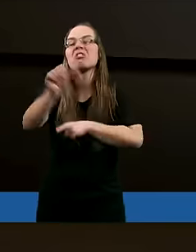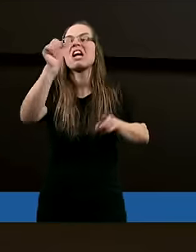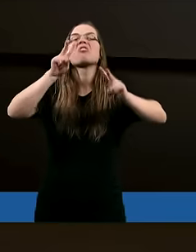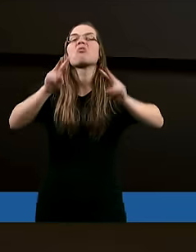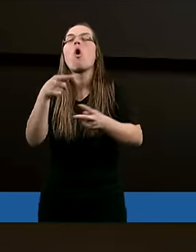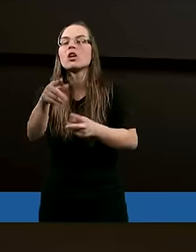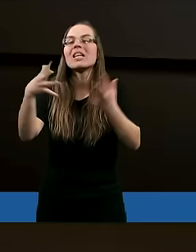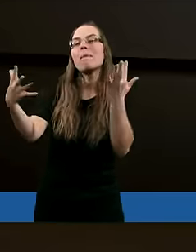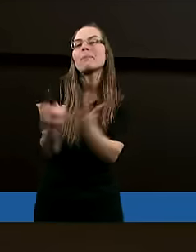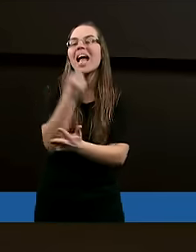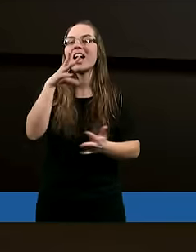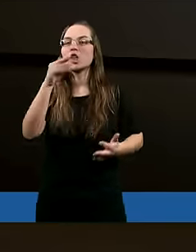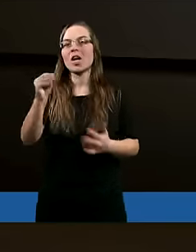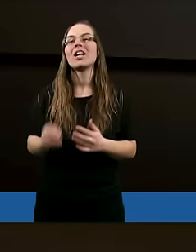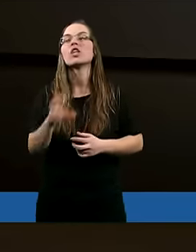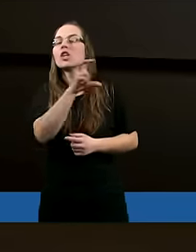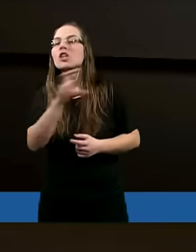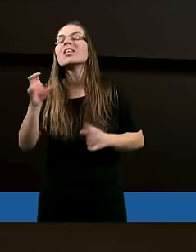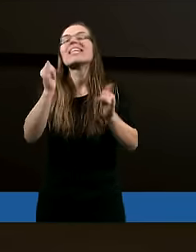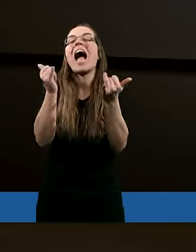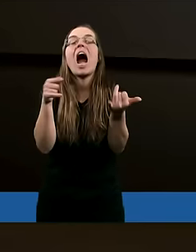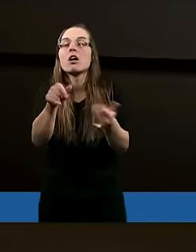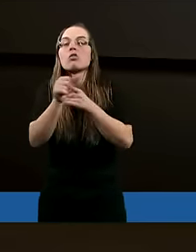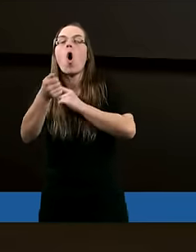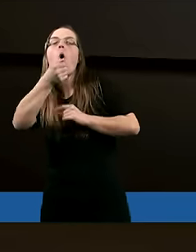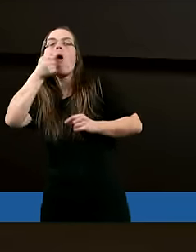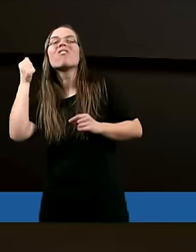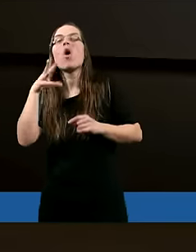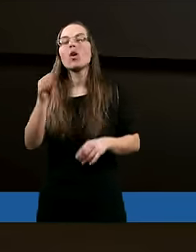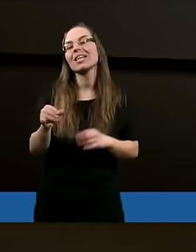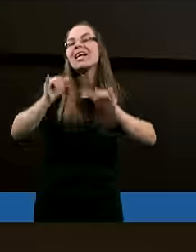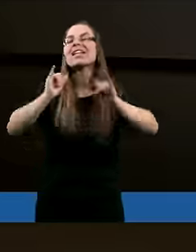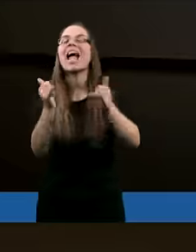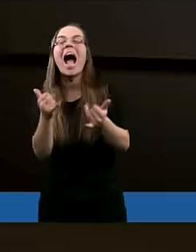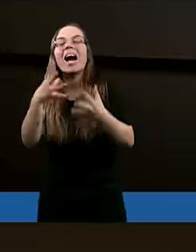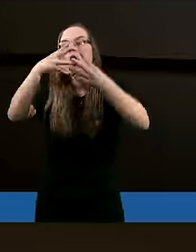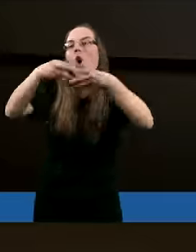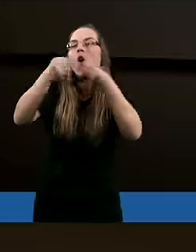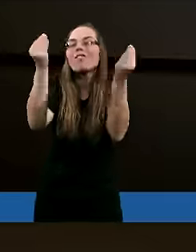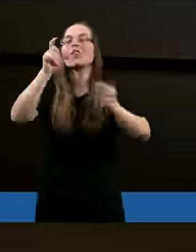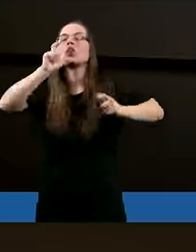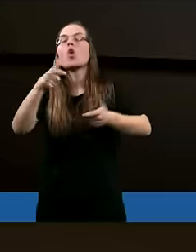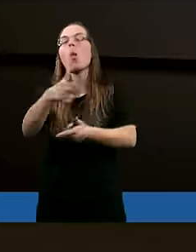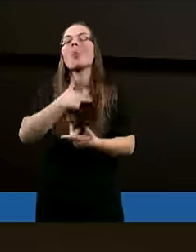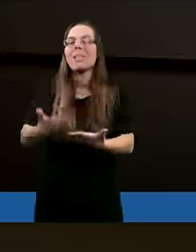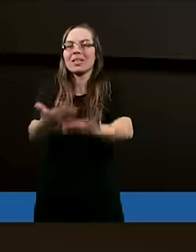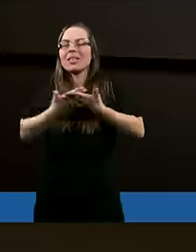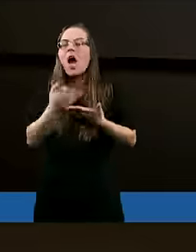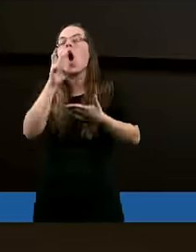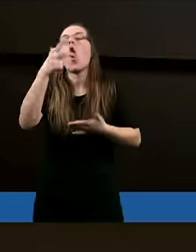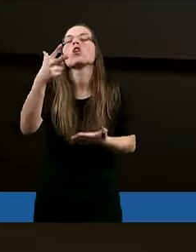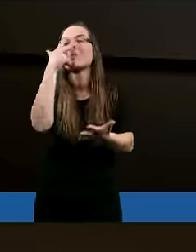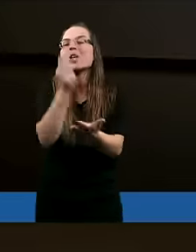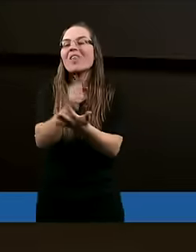Skąd się bierze? Jakie to są owoce? Jak je rozwijać? Co one nam dają? O czym